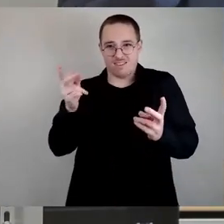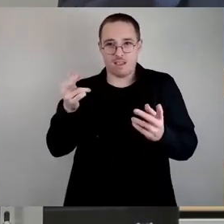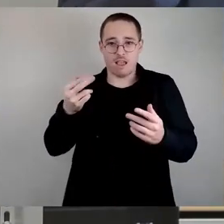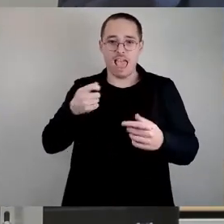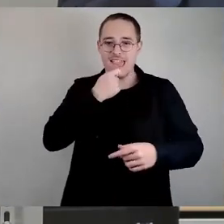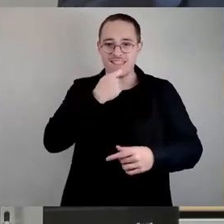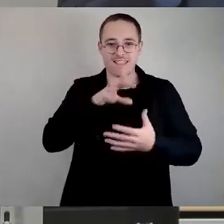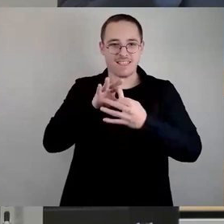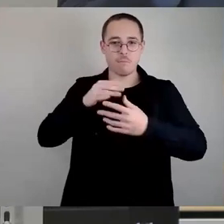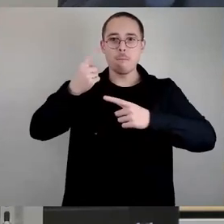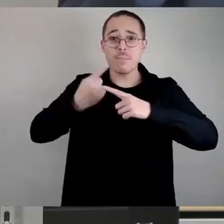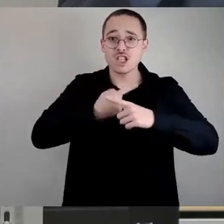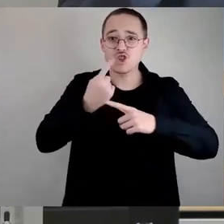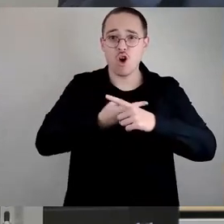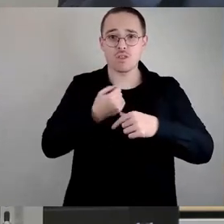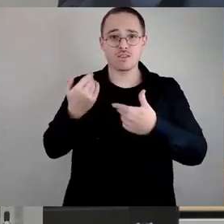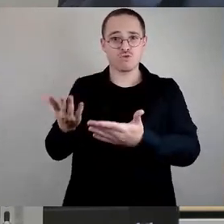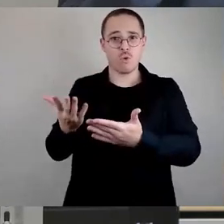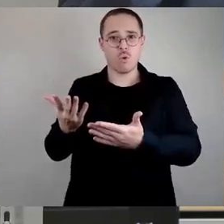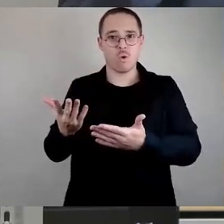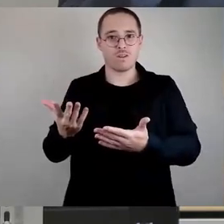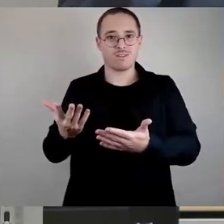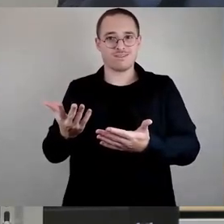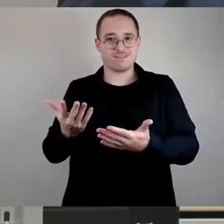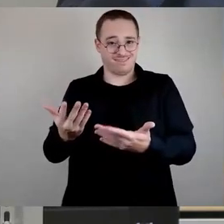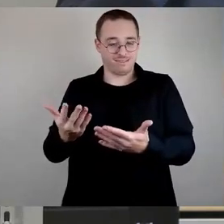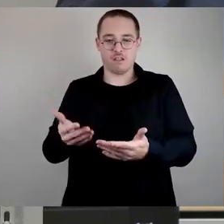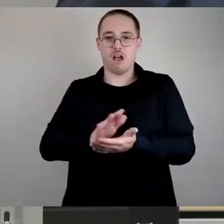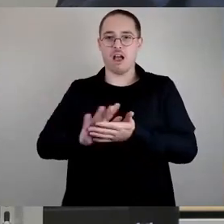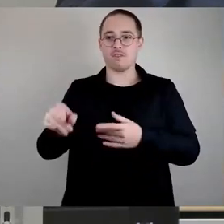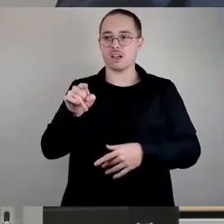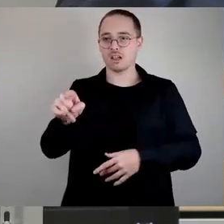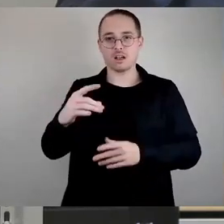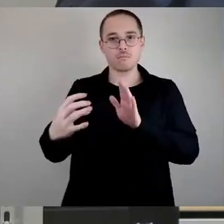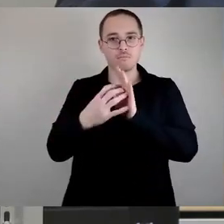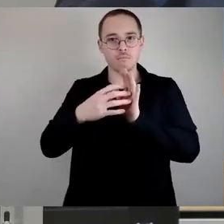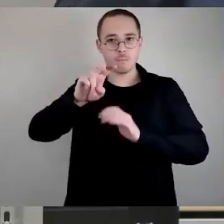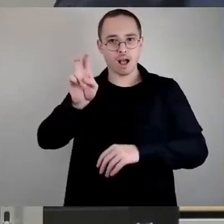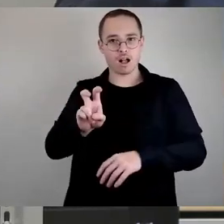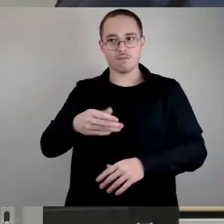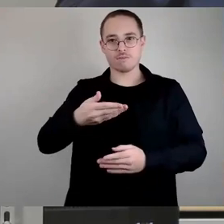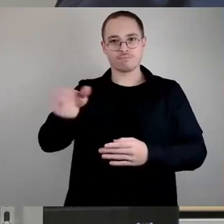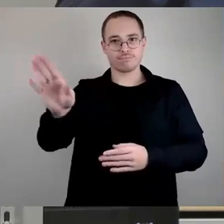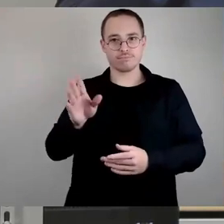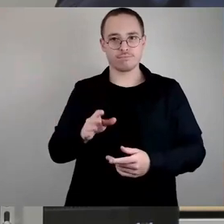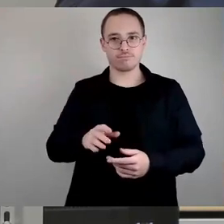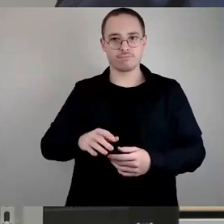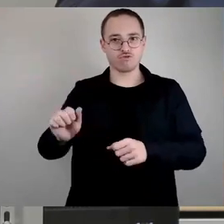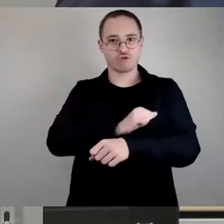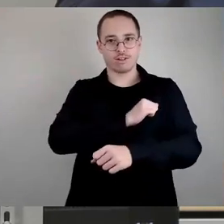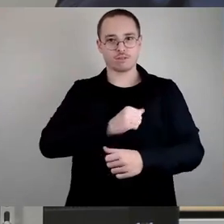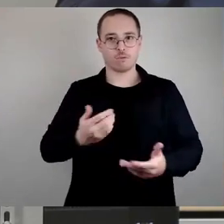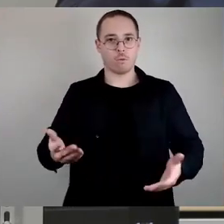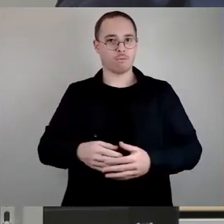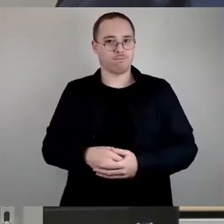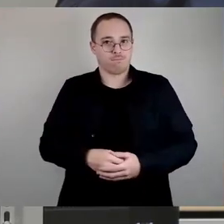zur Kita-Betreuung dazugehört. Einfach zu streichen. Dann würde Essen zur Kita-Betreuung gehören. Dann treten folgende Effekte ein. Erstens, wir